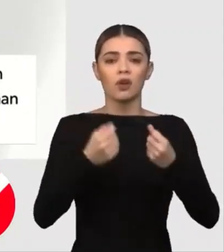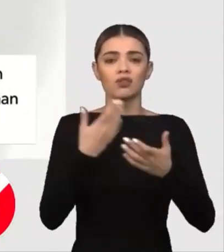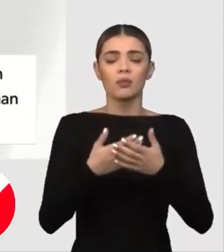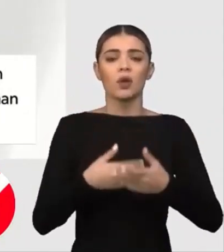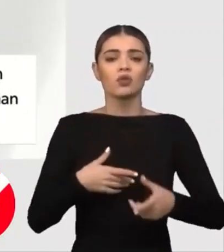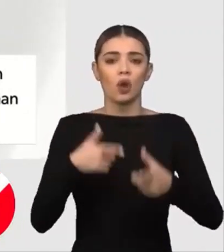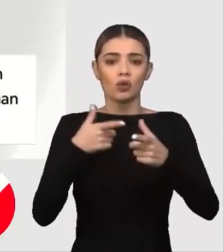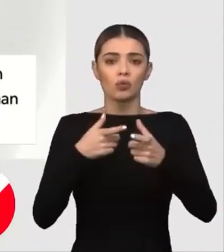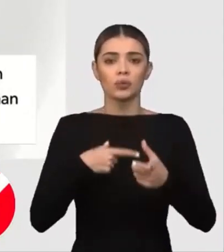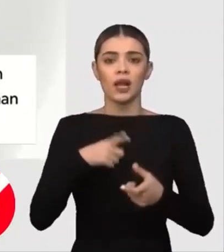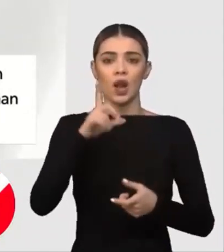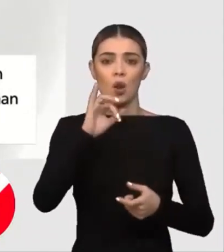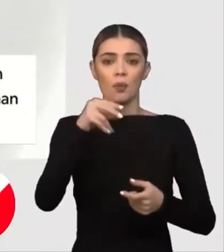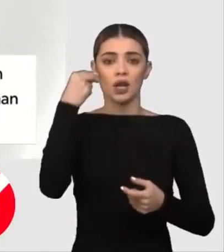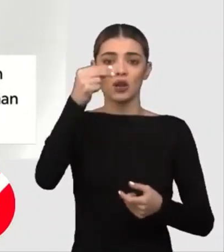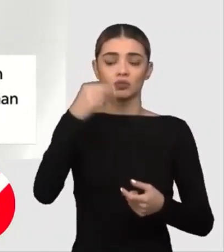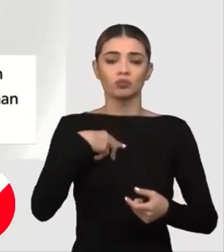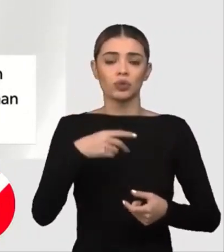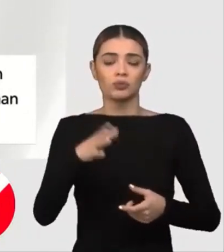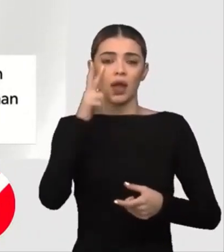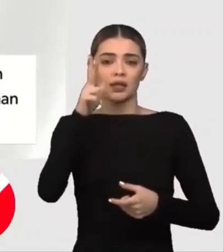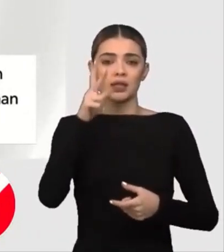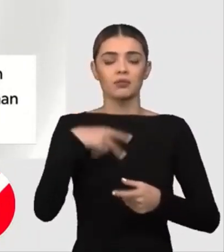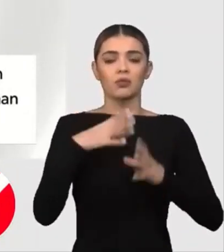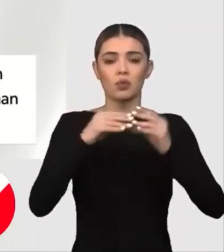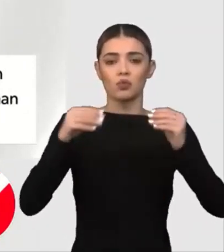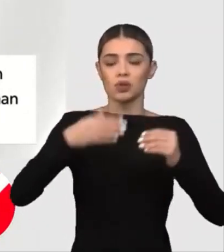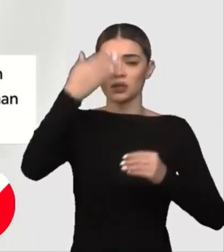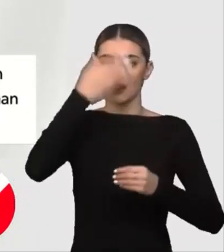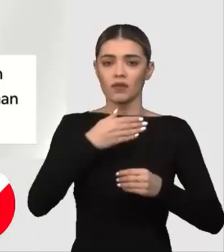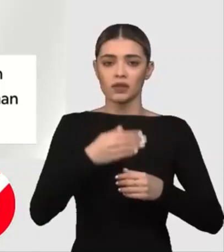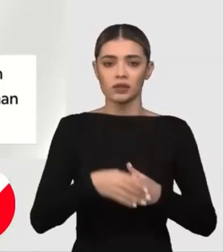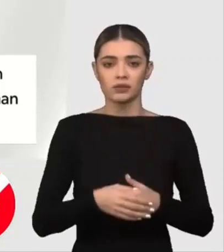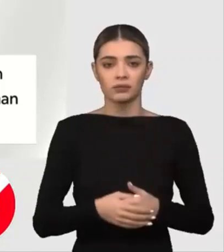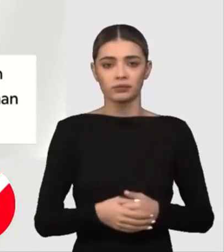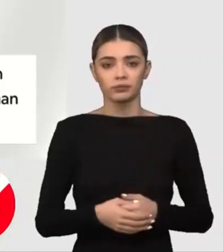Eliberați Leopardii au strigat protestatarii în fața Cancelariei Federale.